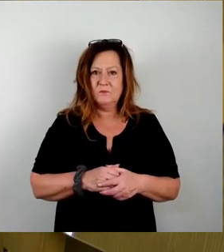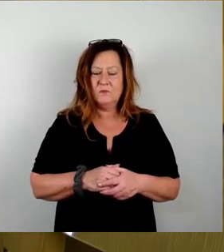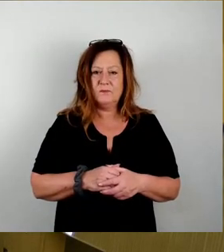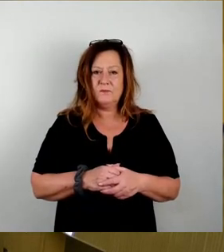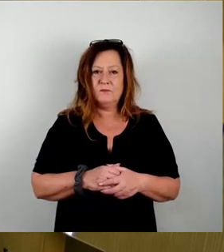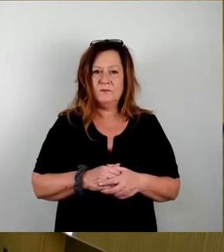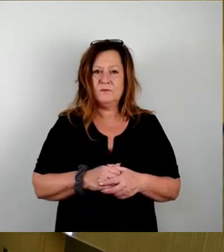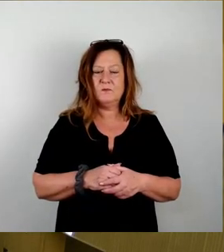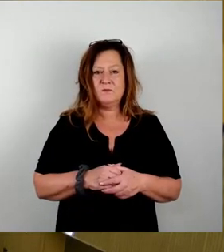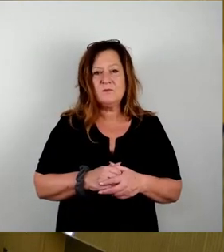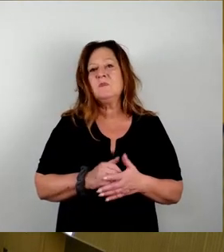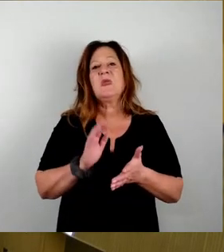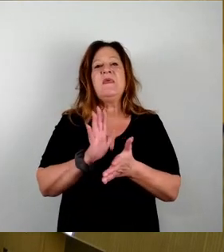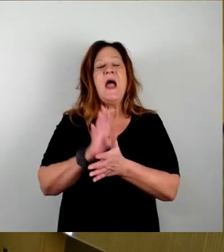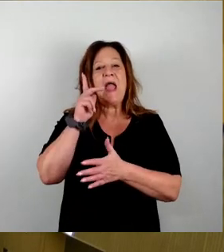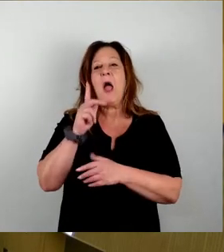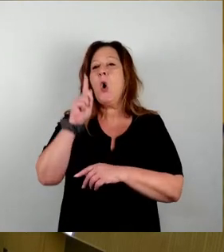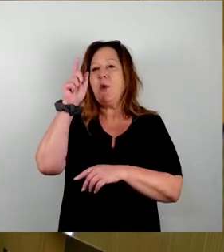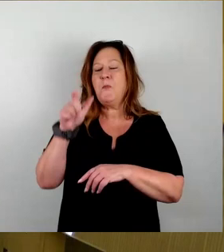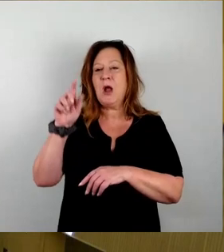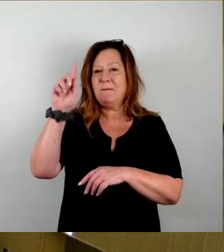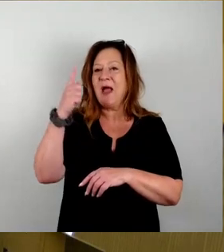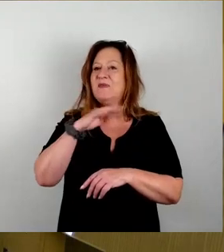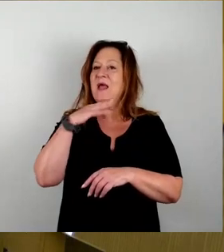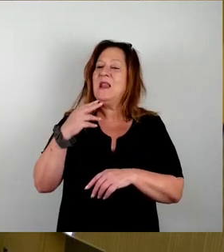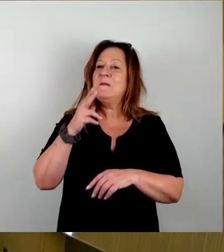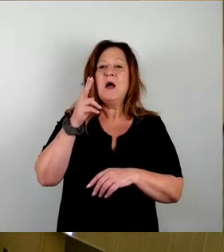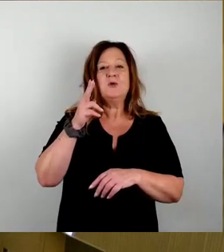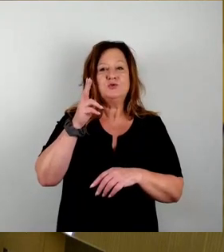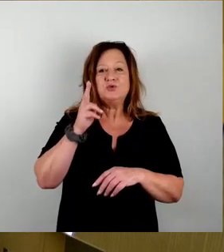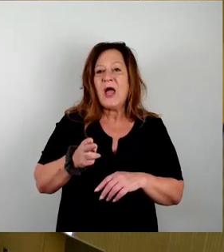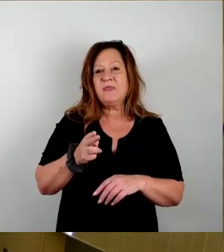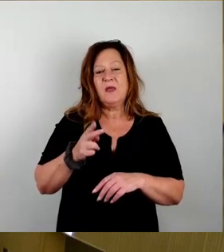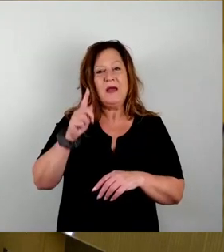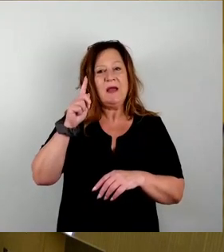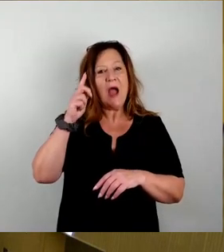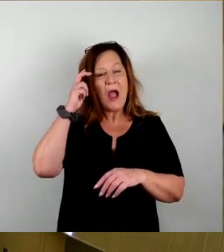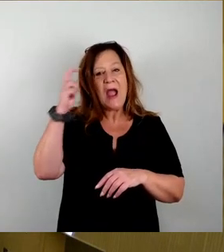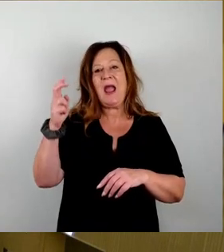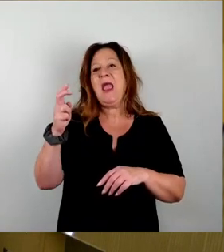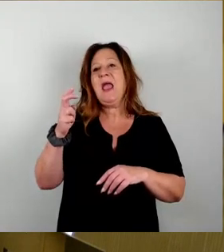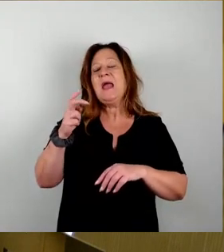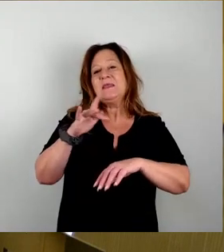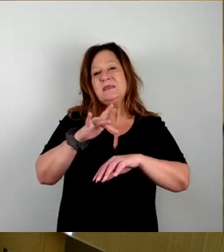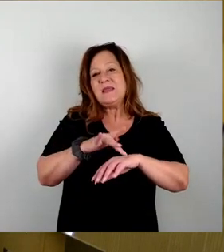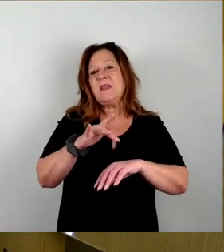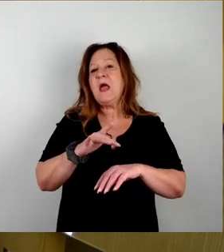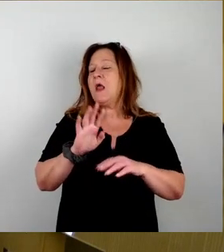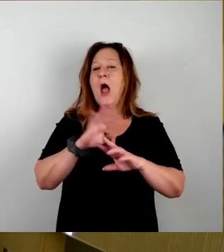Sehr geehrter Herr Oberbürgermeister, liebe Stadträtinnen, liebe Bürger im Saal und zu Hause am Stream,